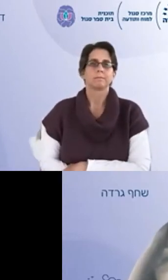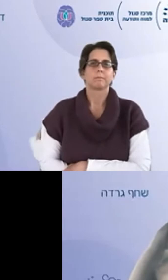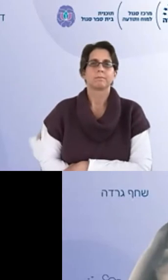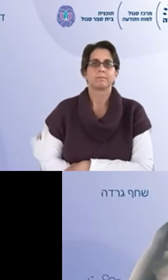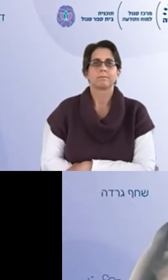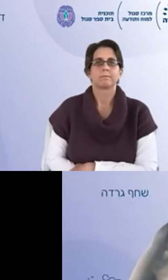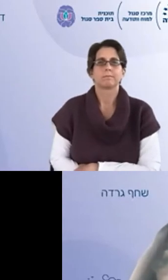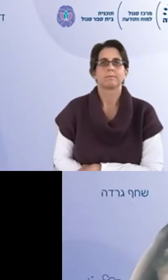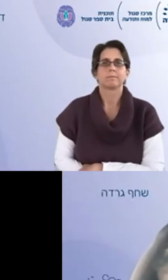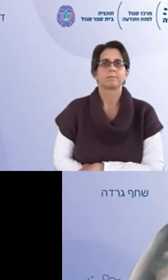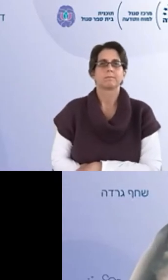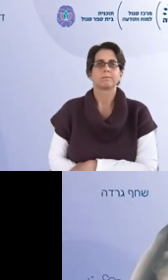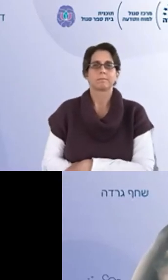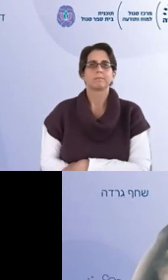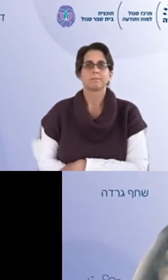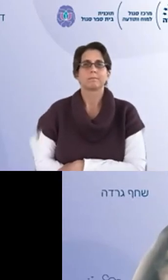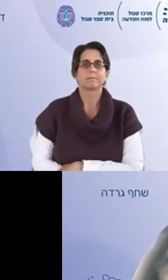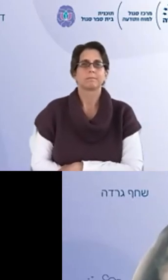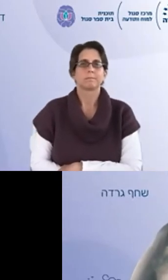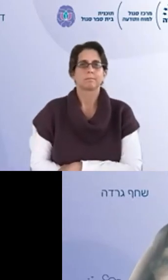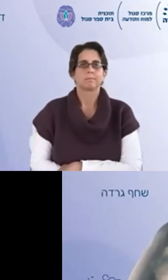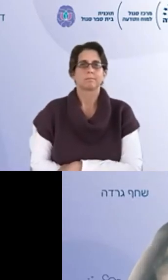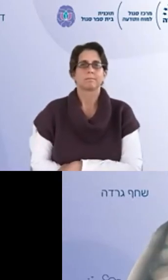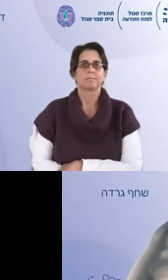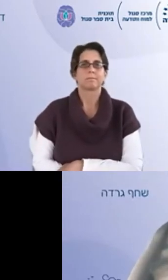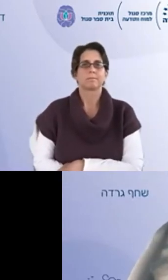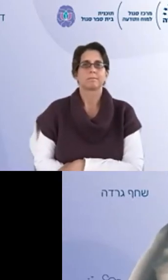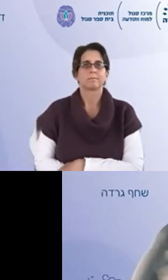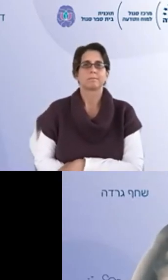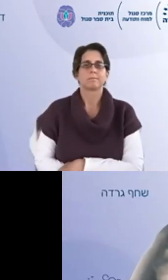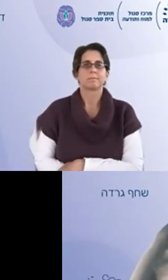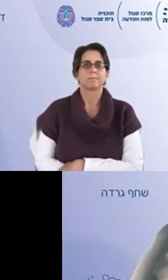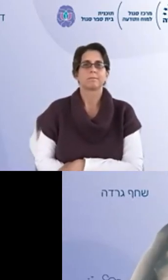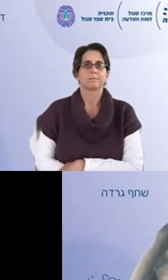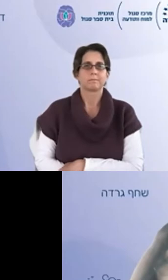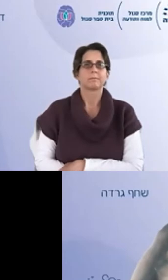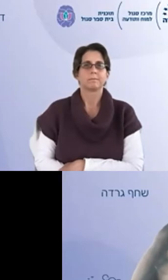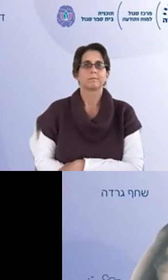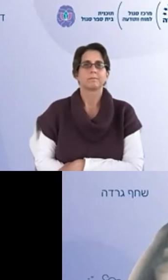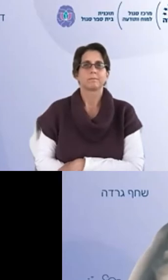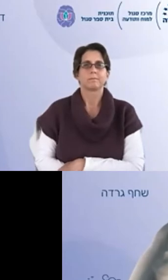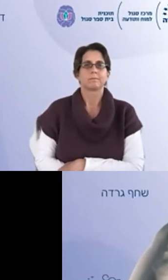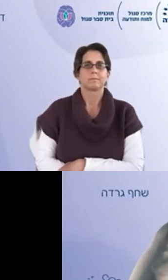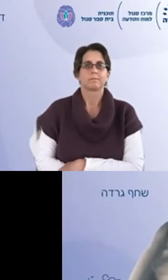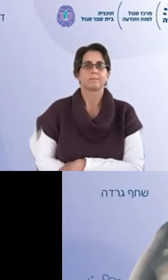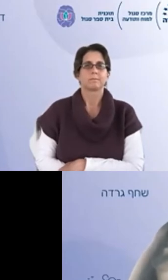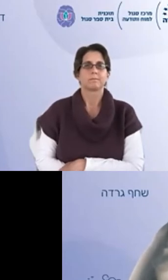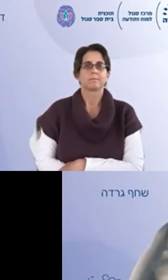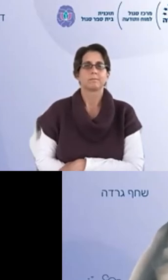להתמודד עם האורחים גם שלי וגם שלהם להבין שיש אורחים להבין שהמחשבות שלי הן לא באמת